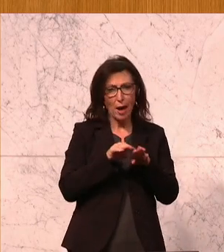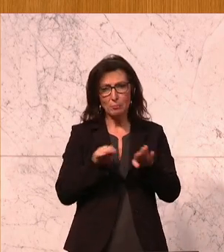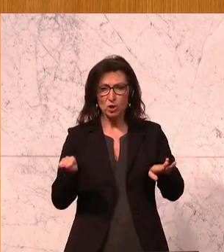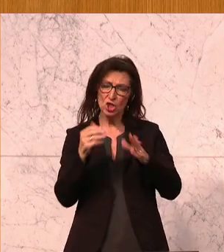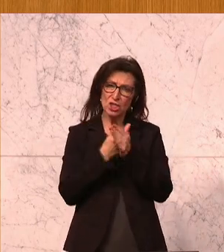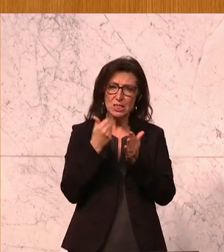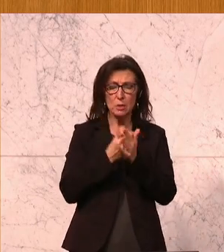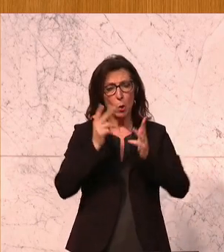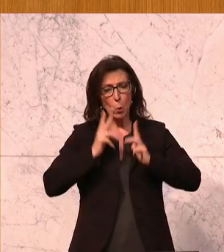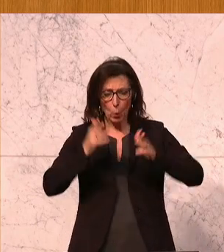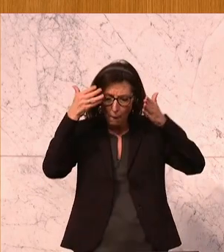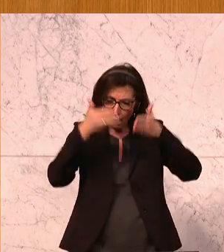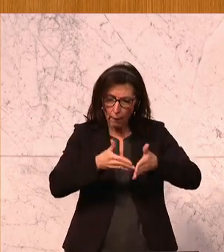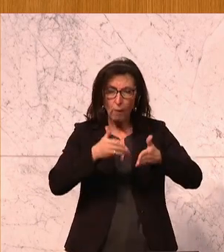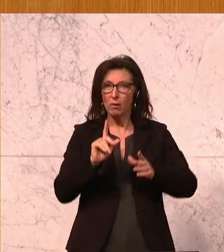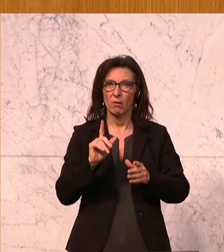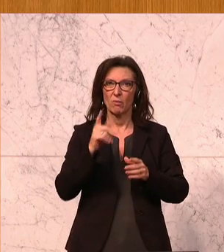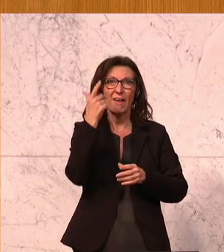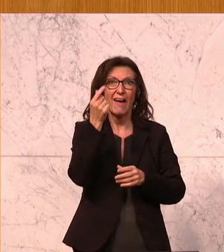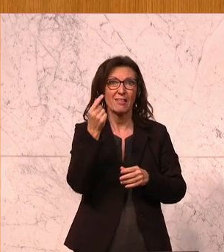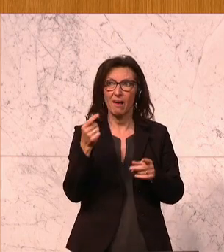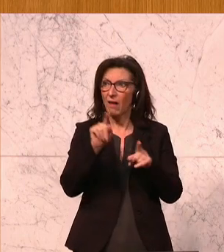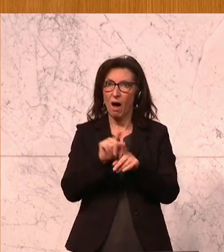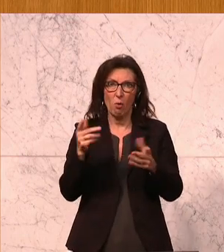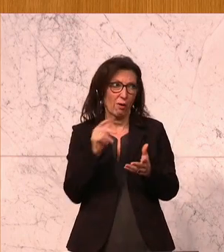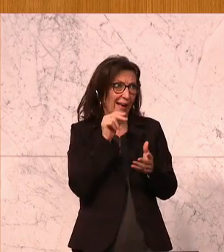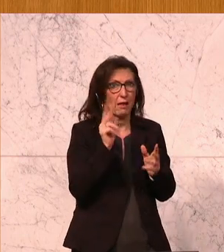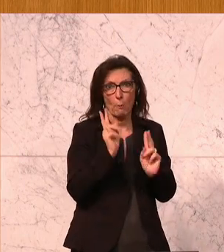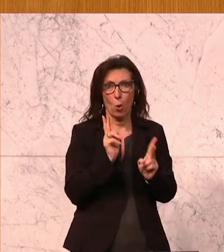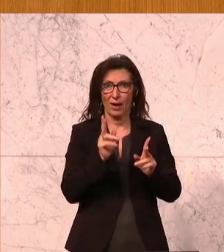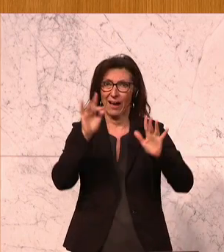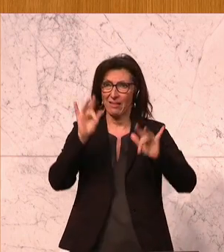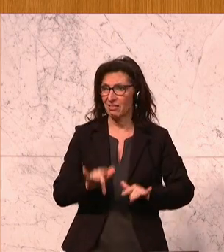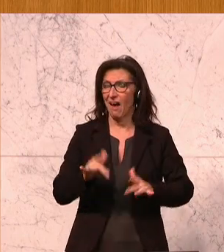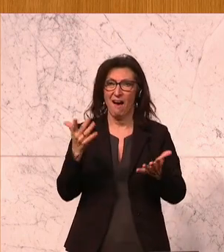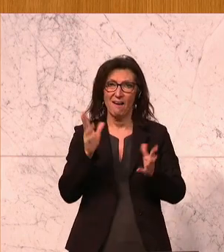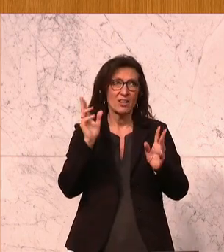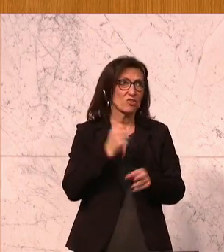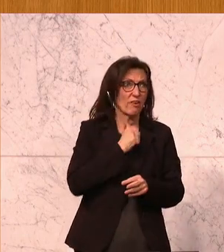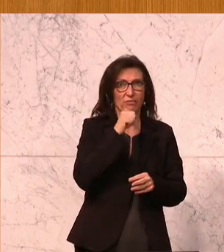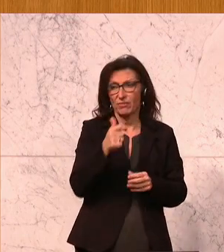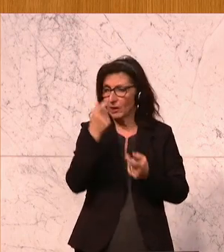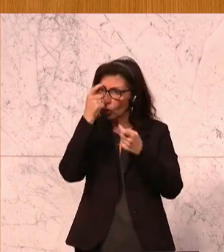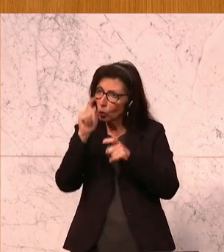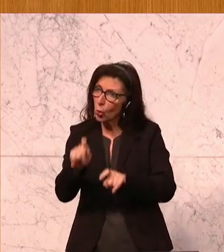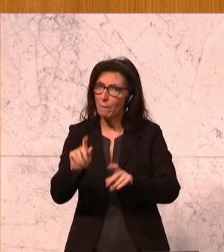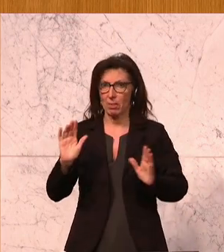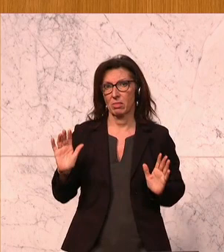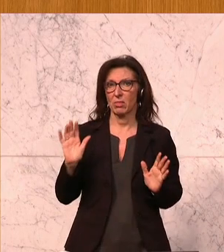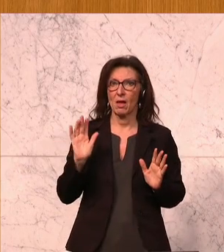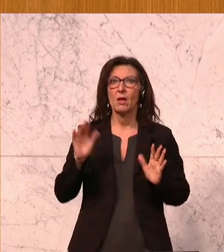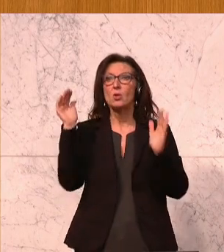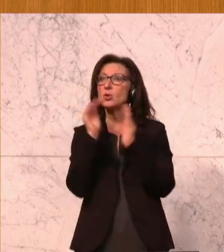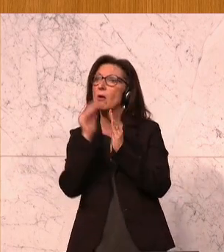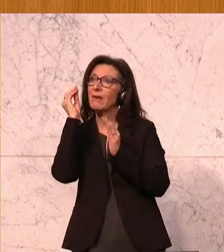Arbeiten nachgehen kann und auch die Eltern oftmals nicht die Kapazitäten hatten, sich darum zu kümmern, dass wirklich das auch alles im Fernunterricht